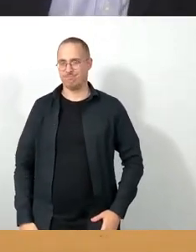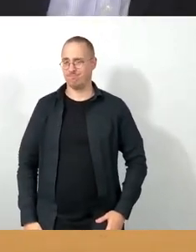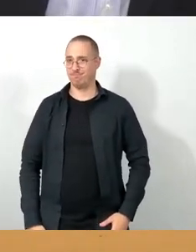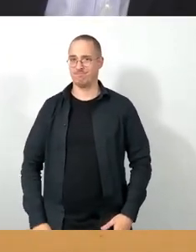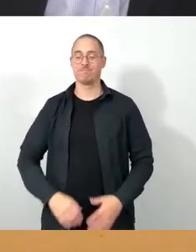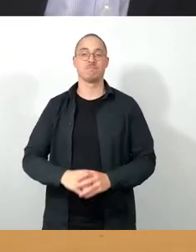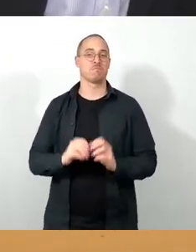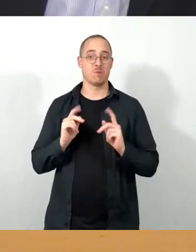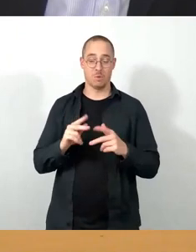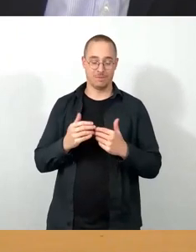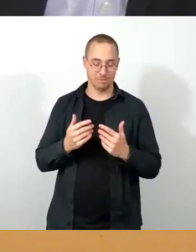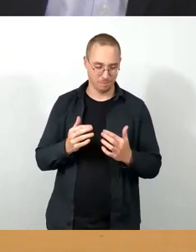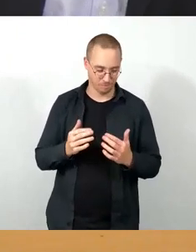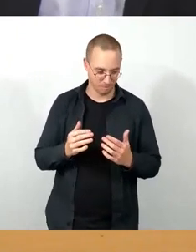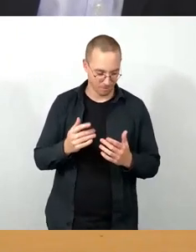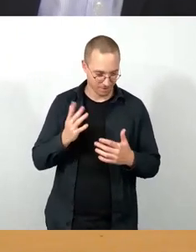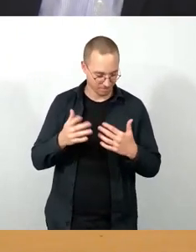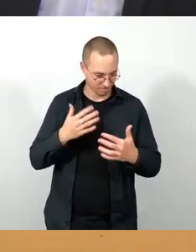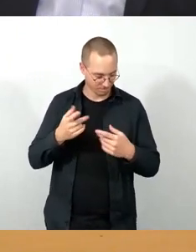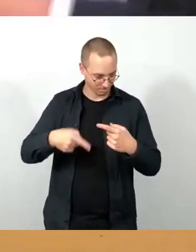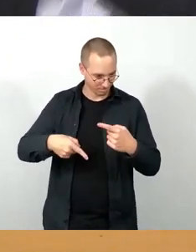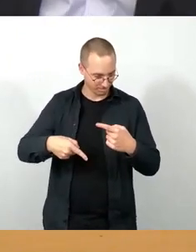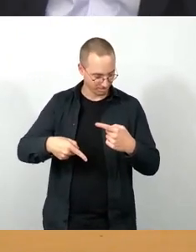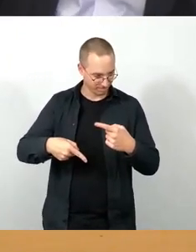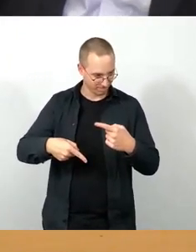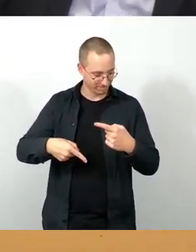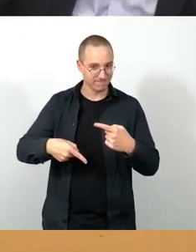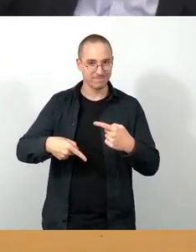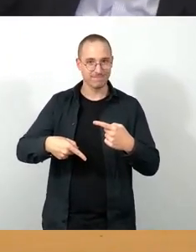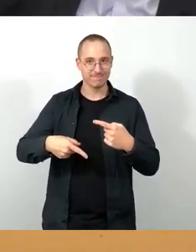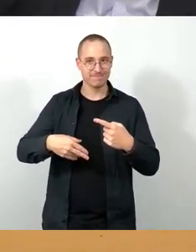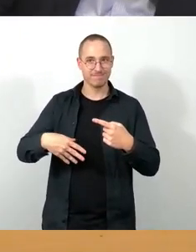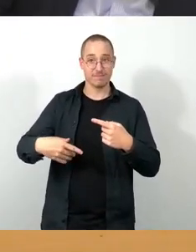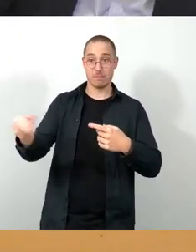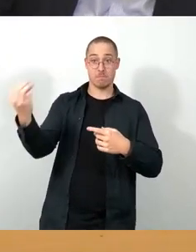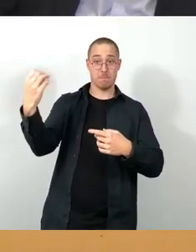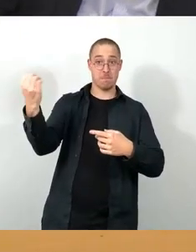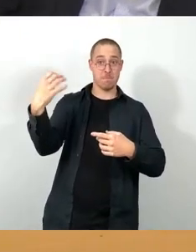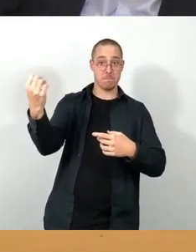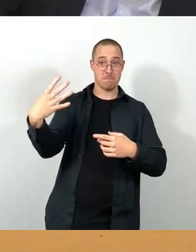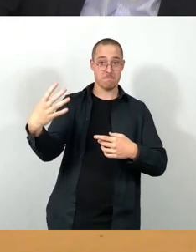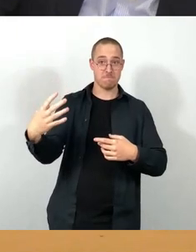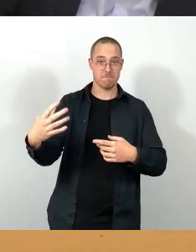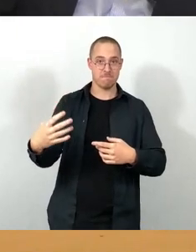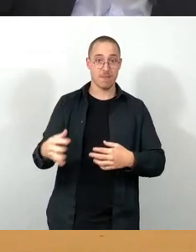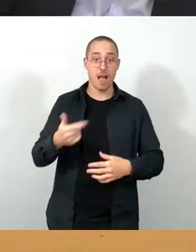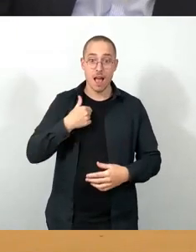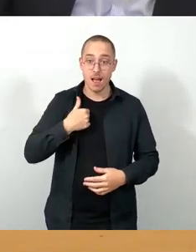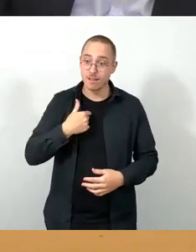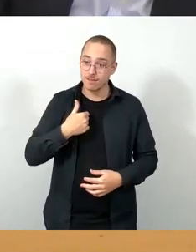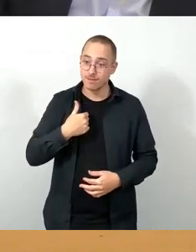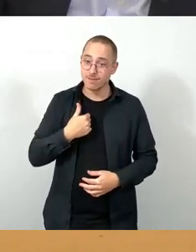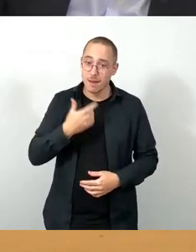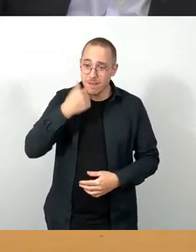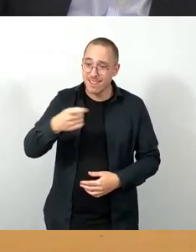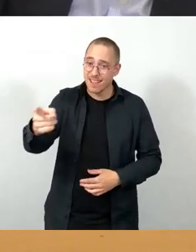ich würde zuhören, dann wisst ihr, was dann